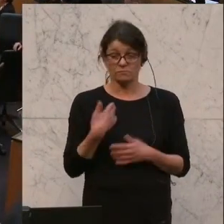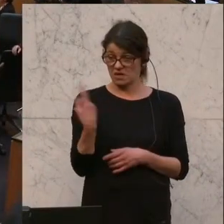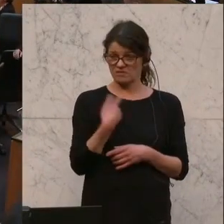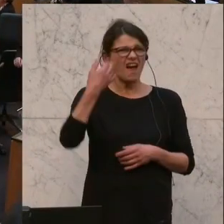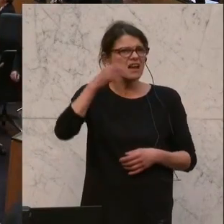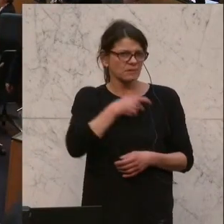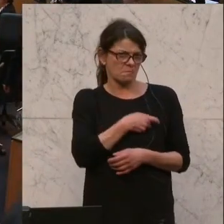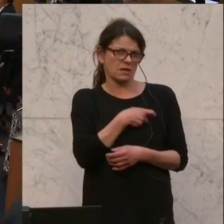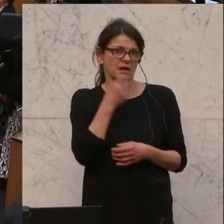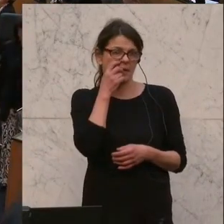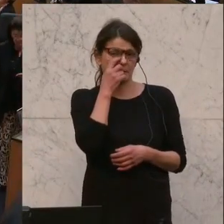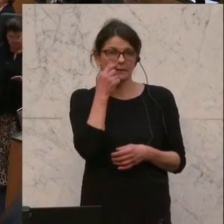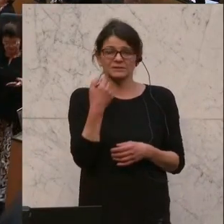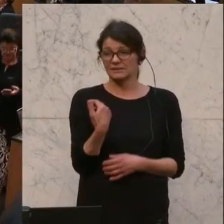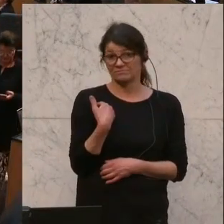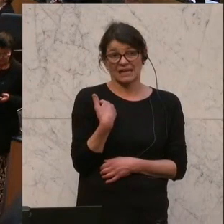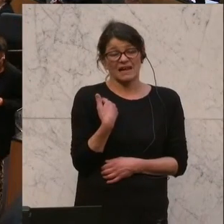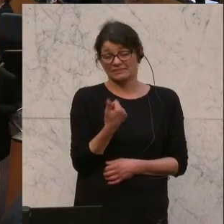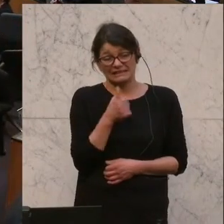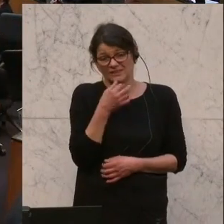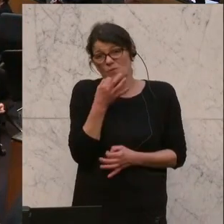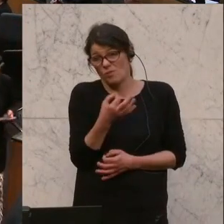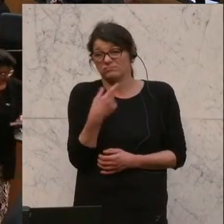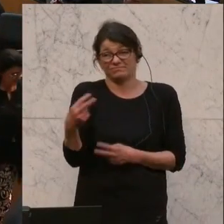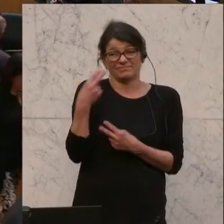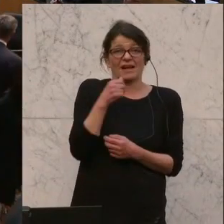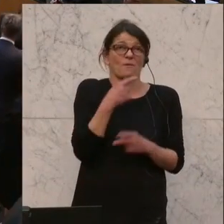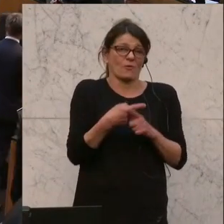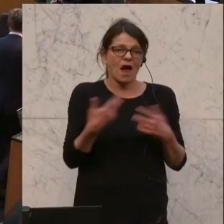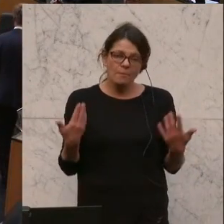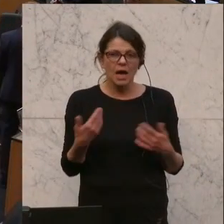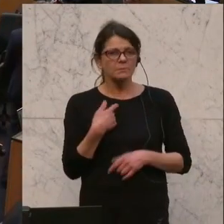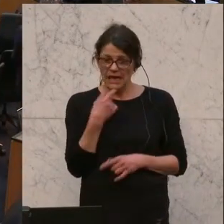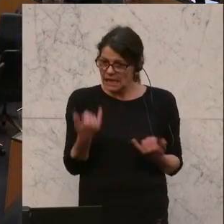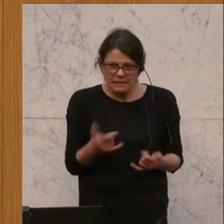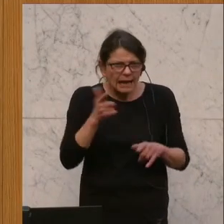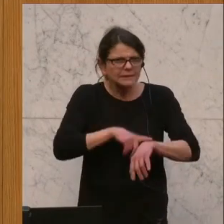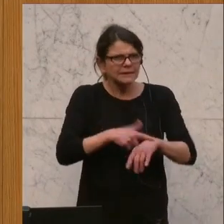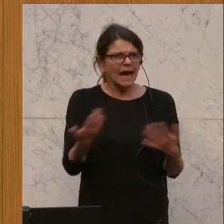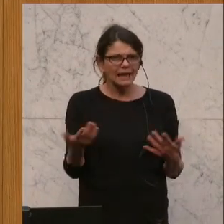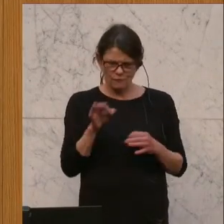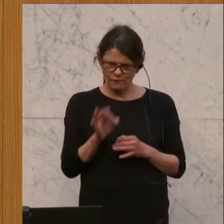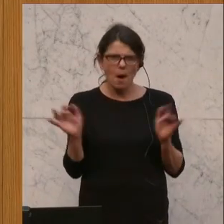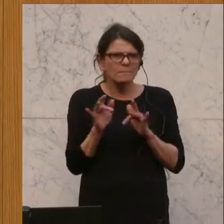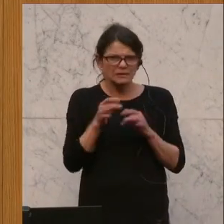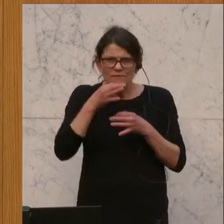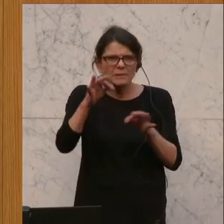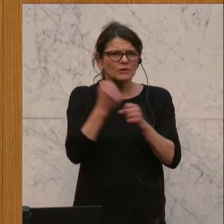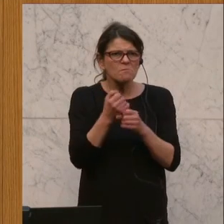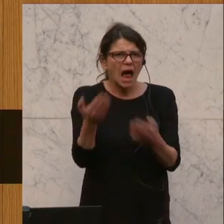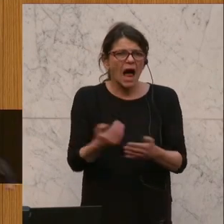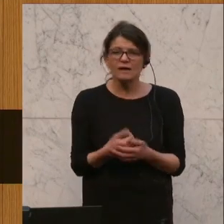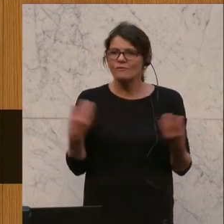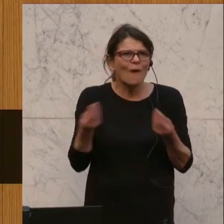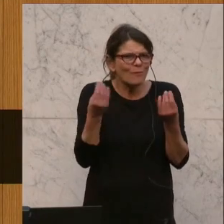einzige Fraktion, die einen wenig populären Standpunkt einnimmt. Es ist nicht an der Zeit, bei den Pensionen Verbesserungen vorzunehmen.